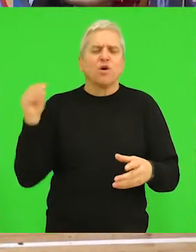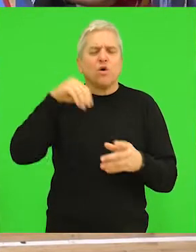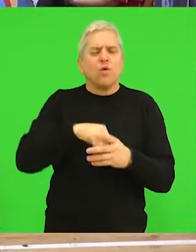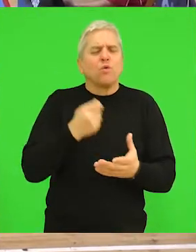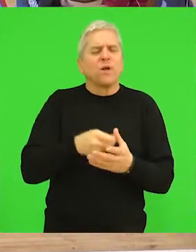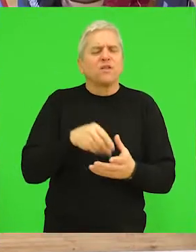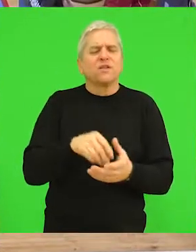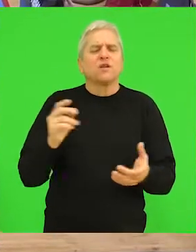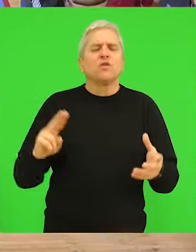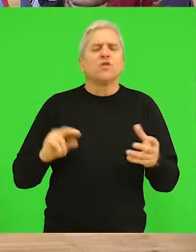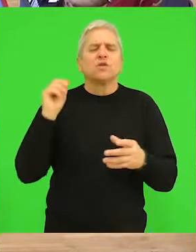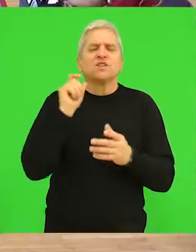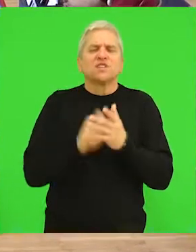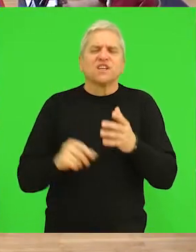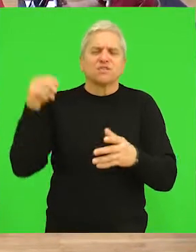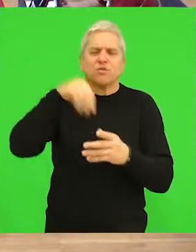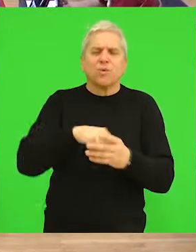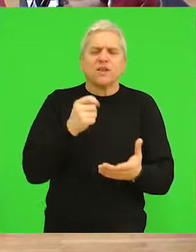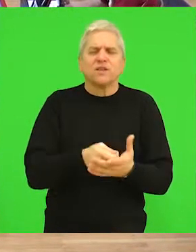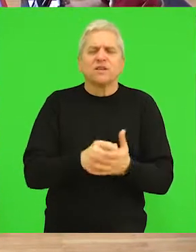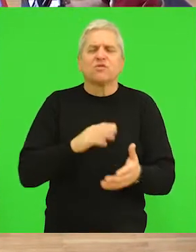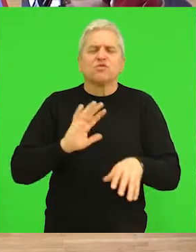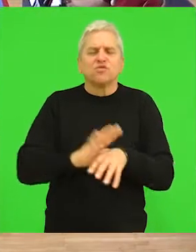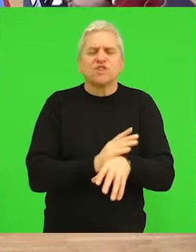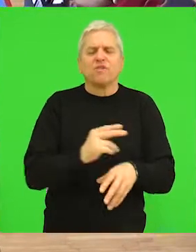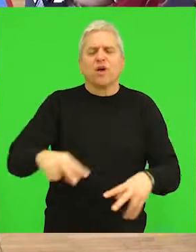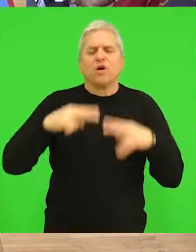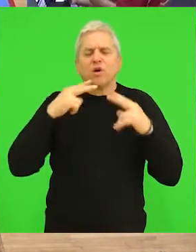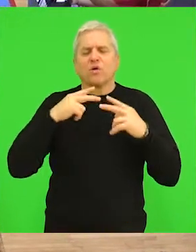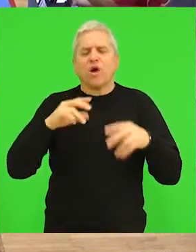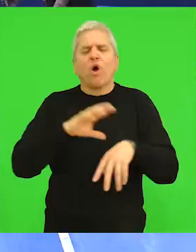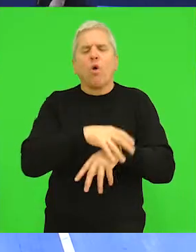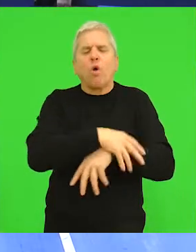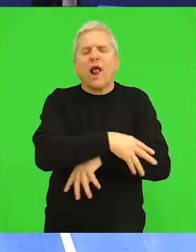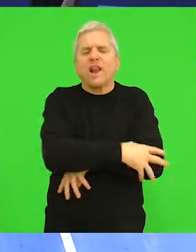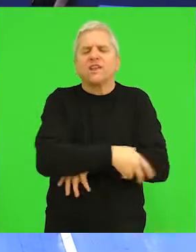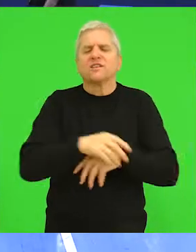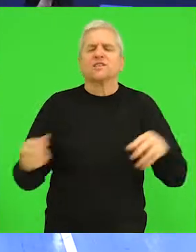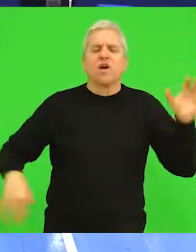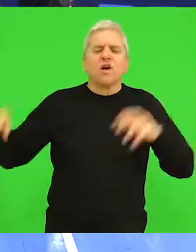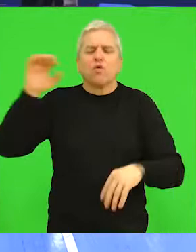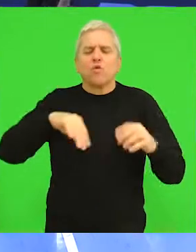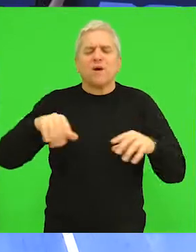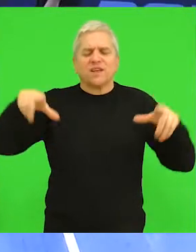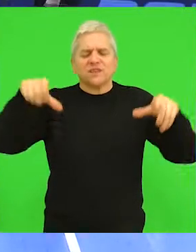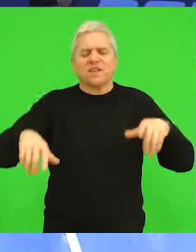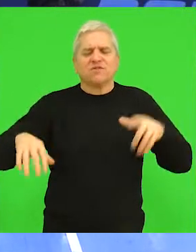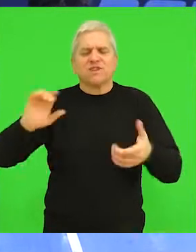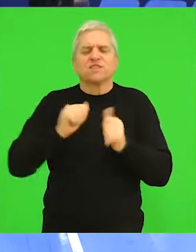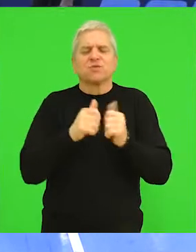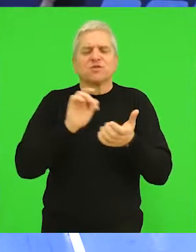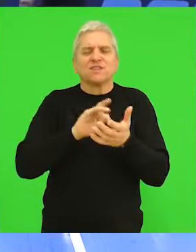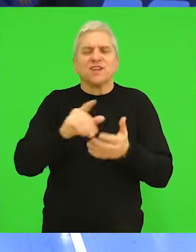kotizacije učestnici turnira su pored takmičenja uživali u ručku Kolenici ali i u kupanju na zatvorenom bazenu